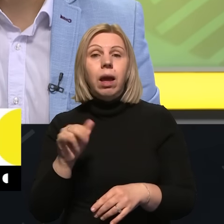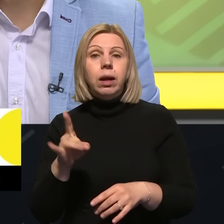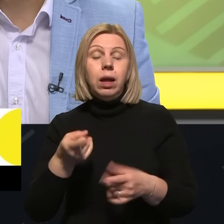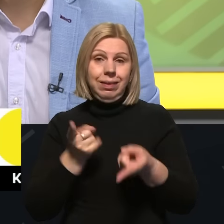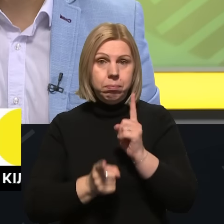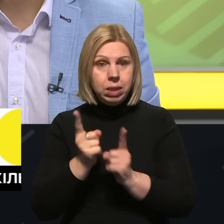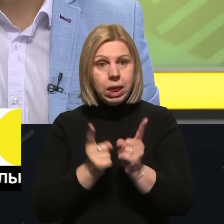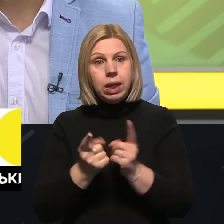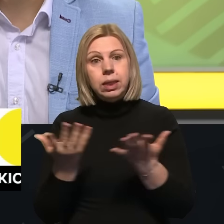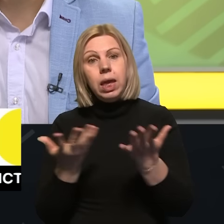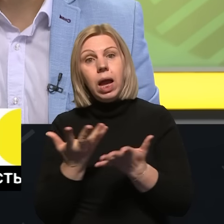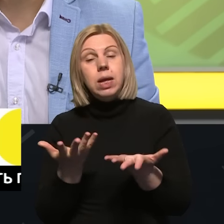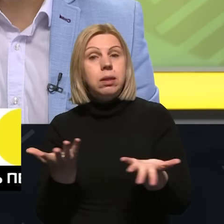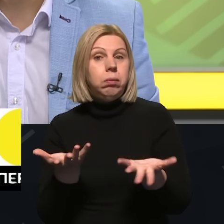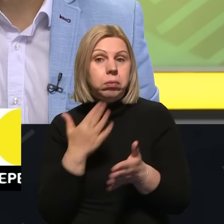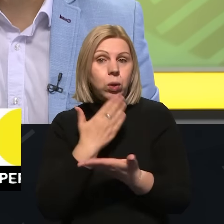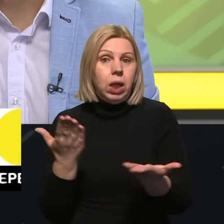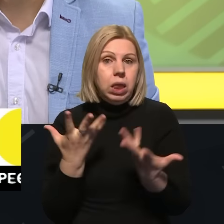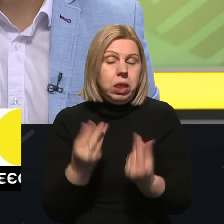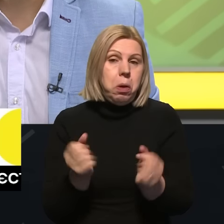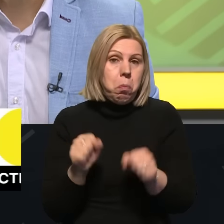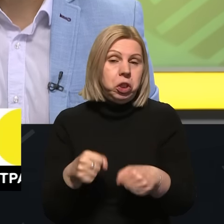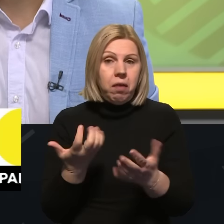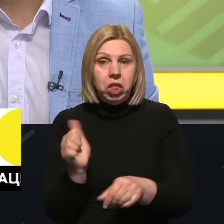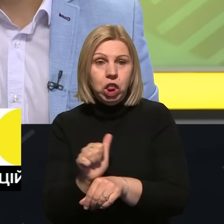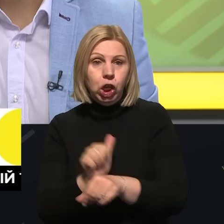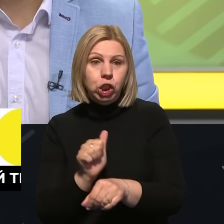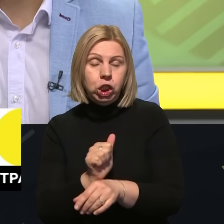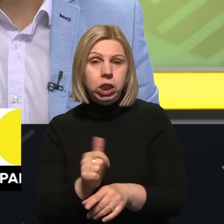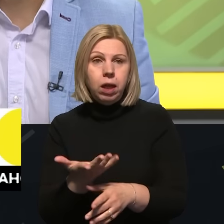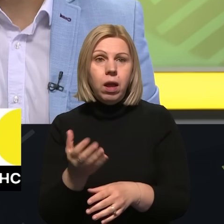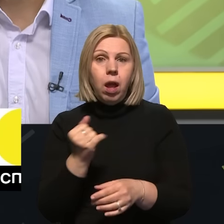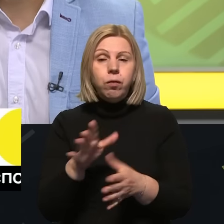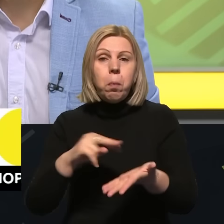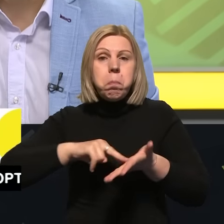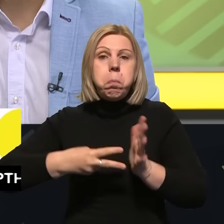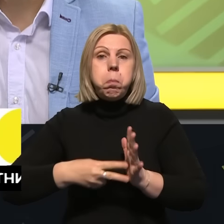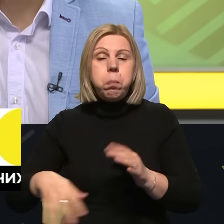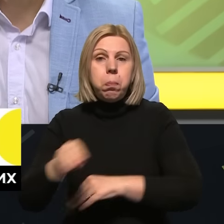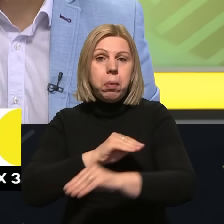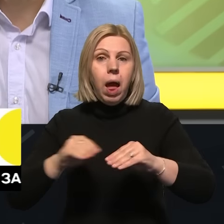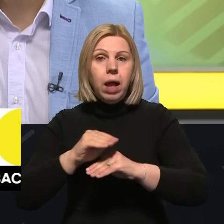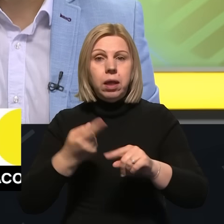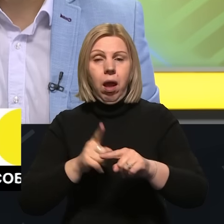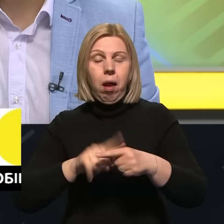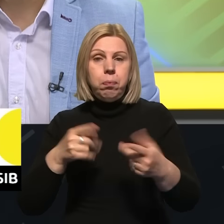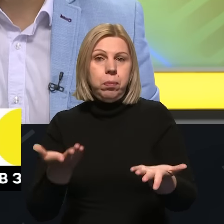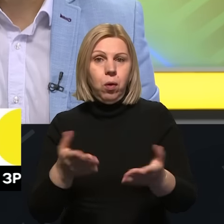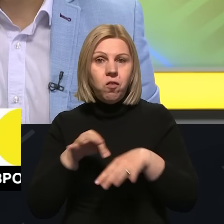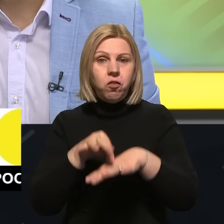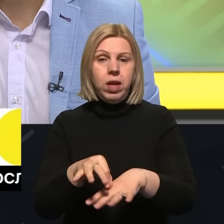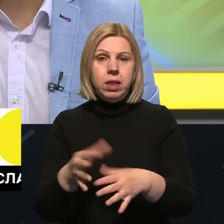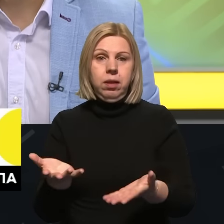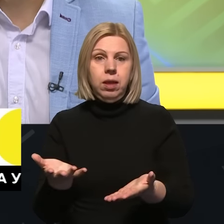якась ситуація за останні кілька днів, можливо тижнів, у стратегії або навіть в тактиці ведення